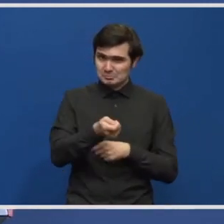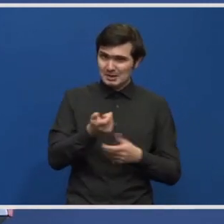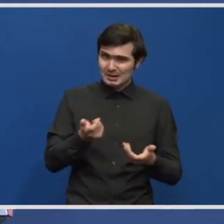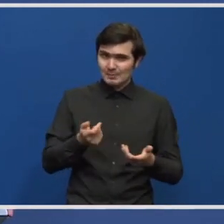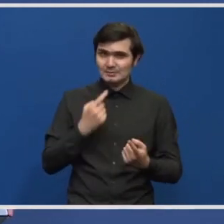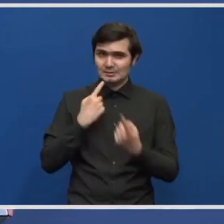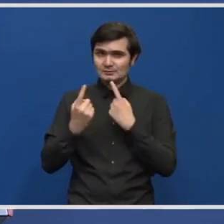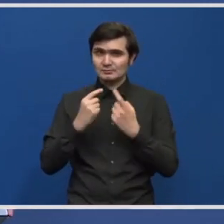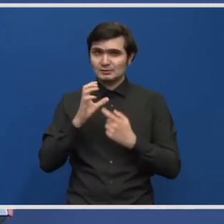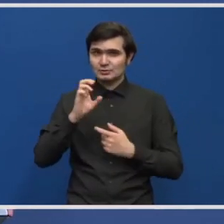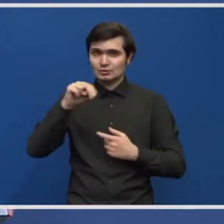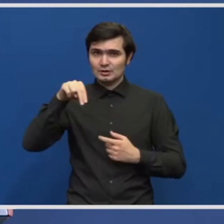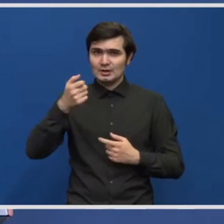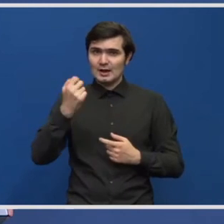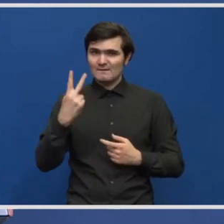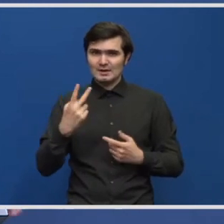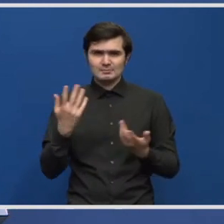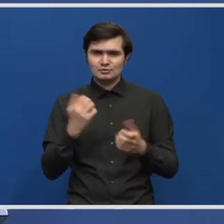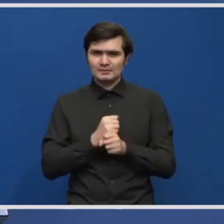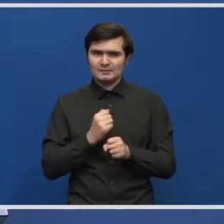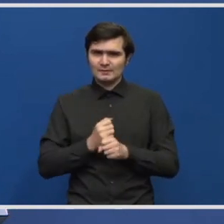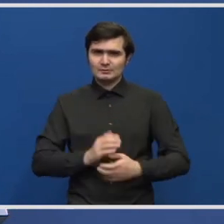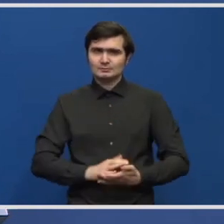cei de la CNAB și ce măsuri se impun?